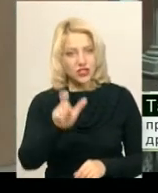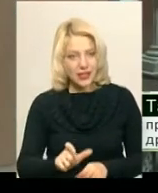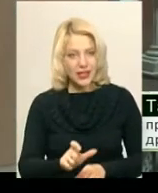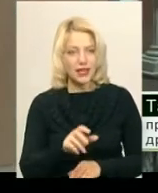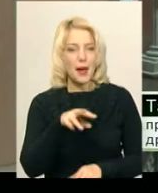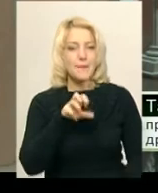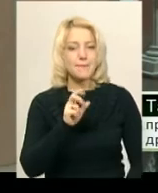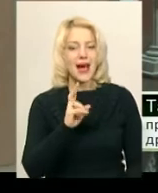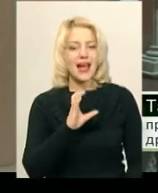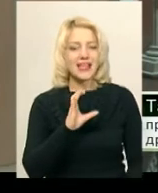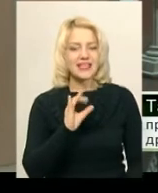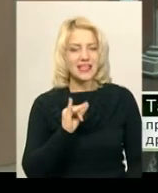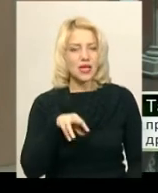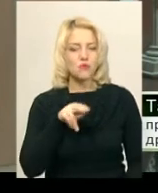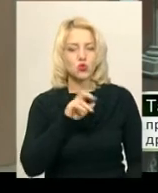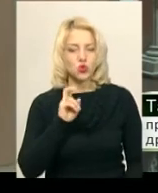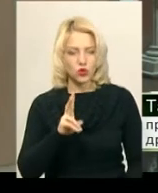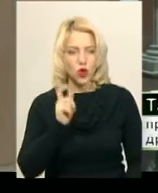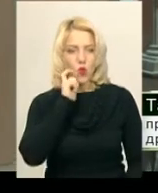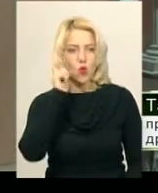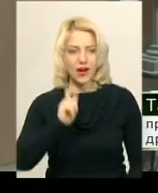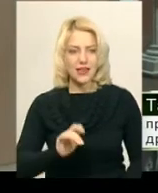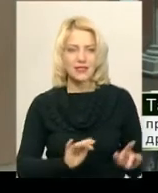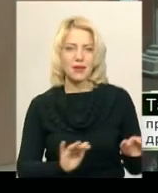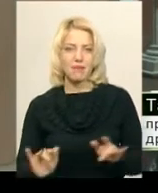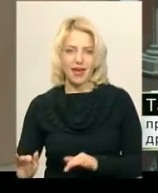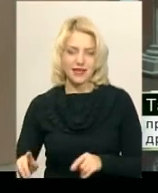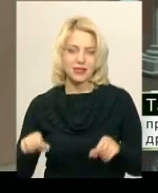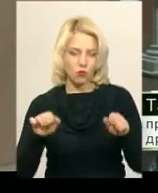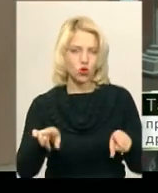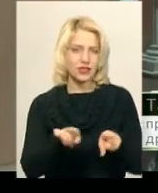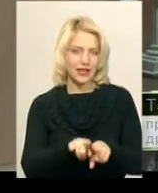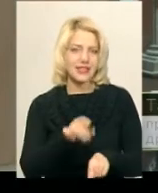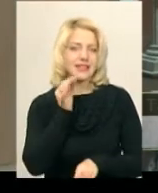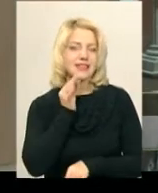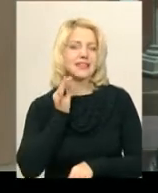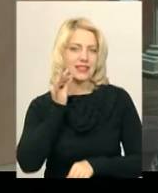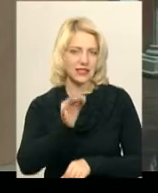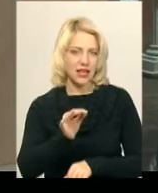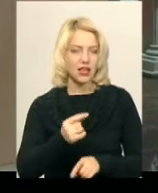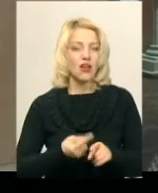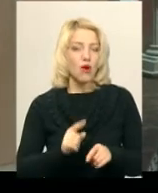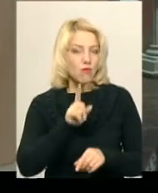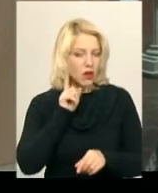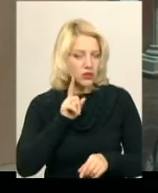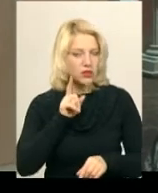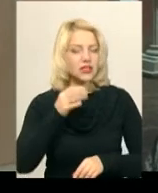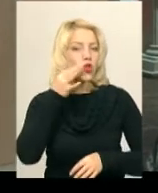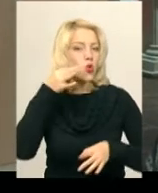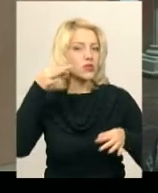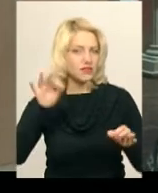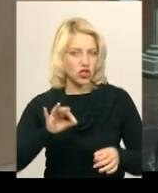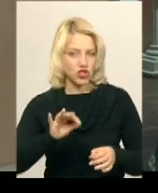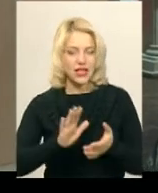піаніст молодий, доволі досвідчений,